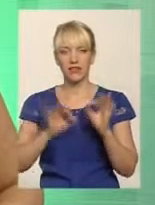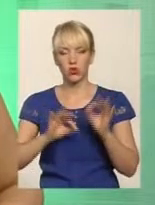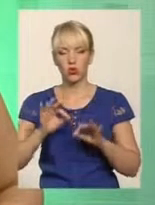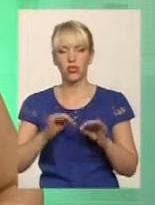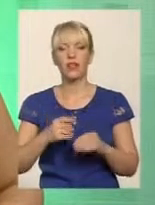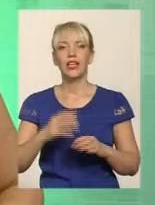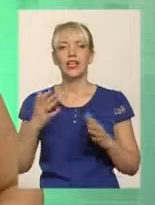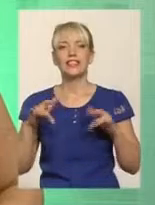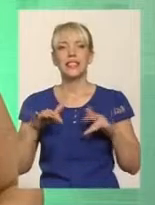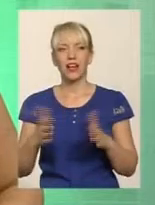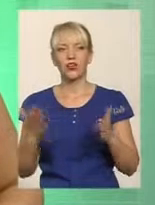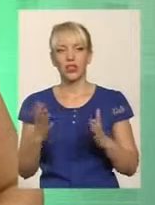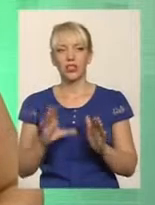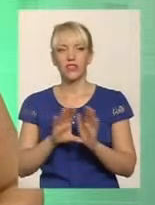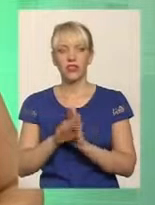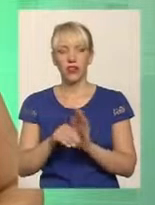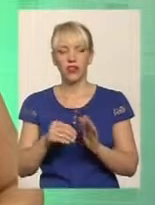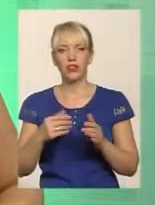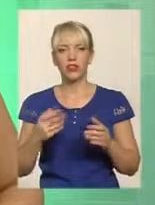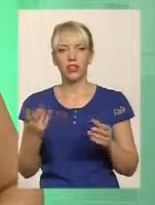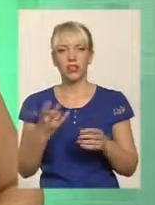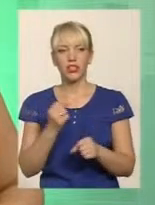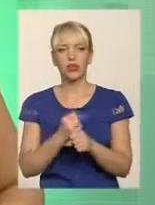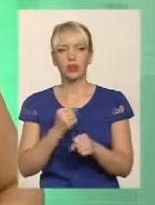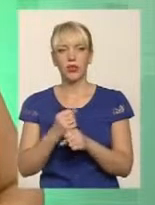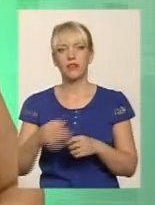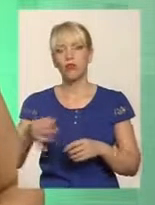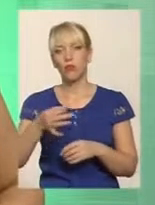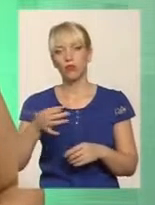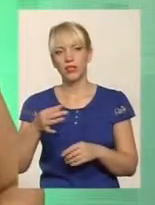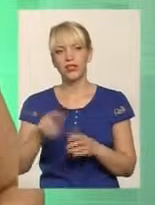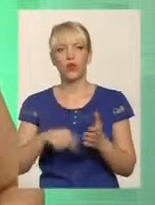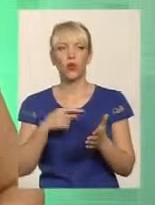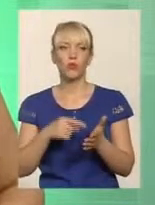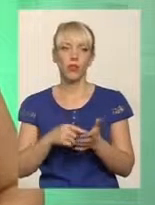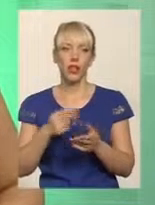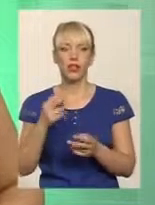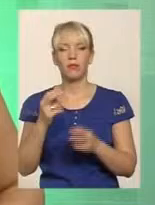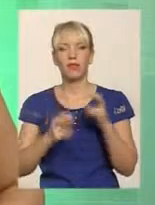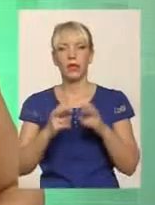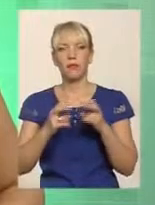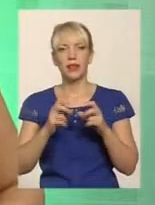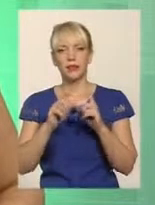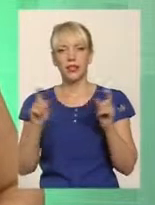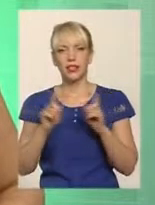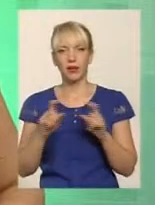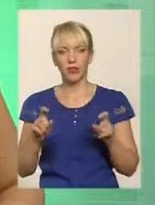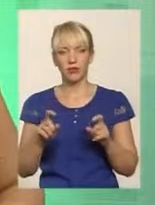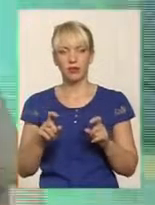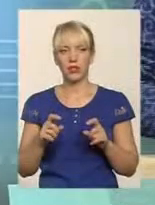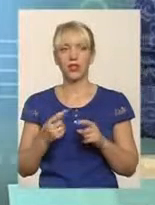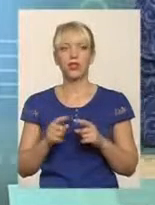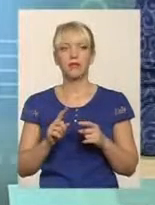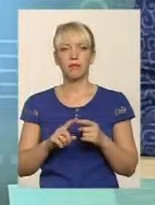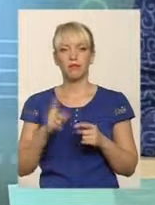вживаються областю, комунальними підприємствами, іншими підприємствами, міськими